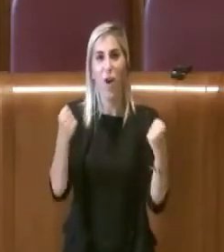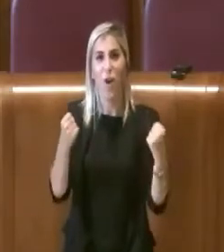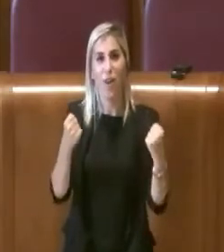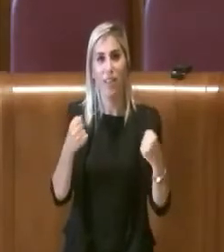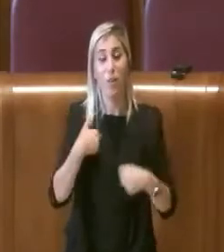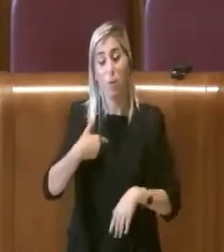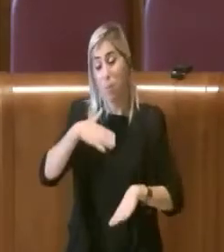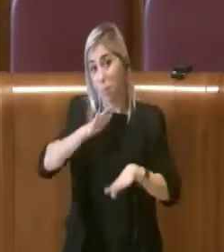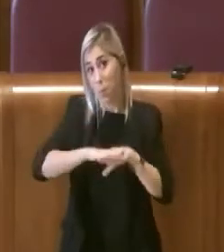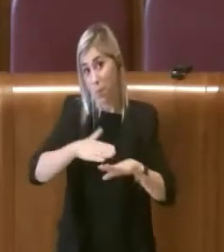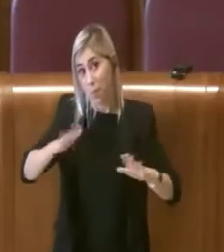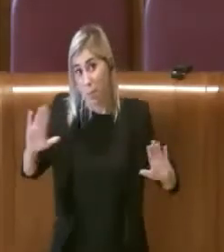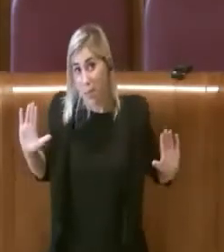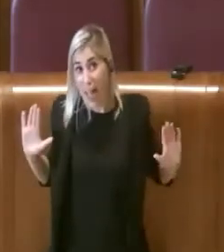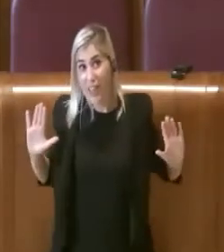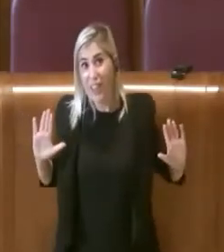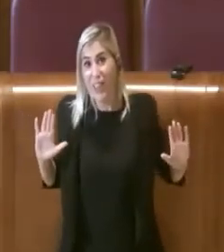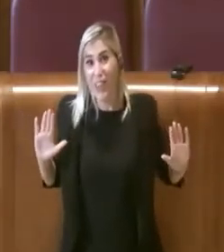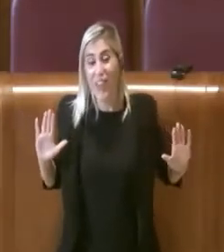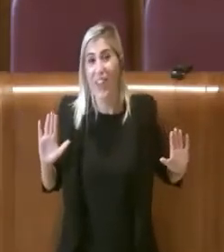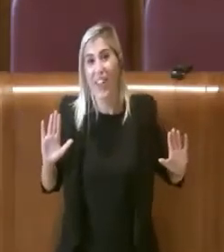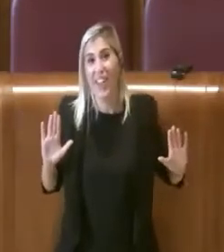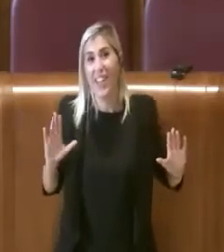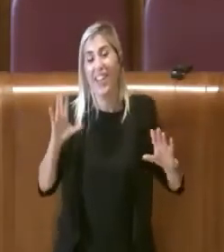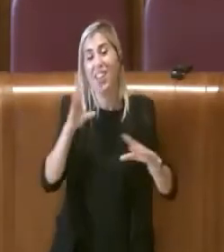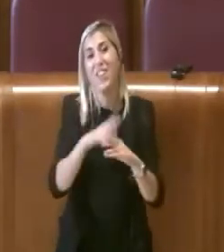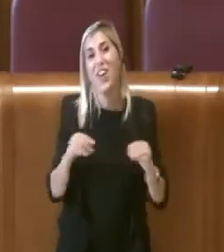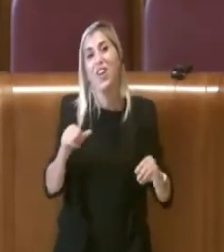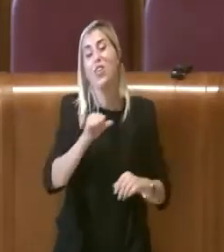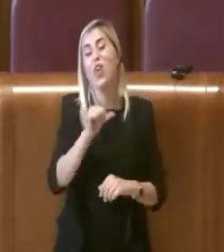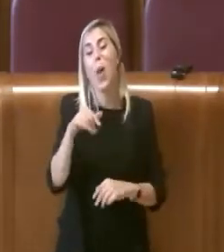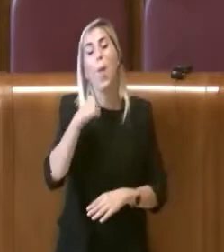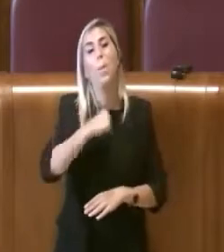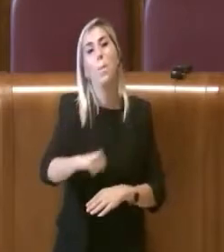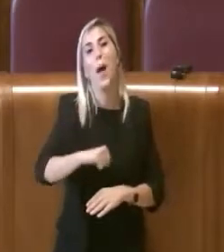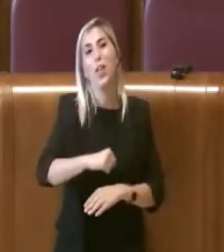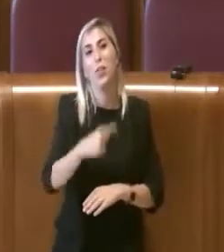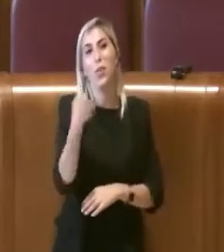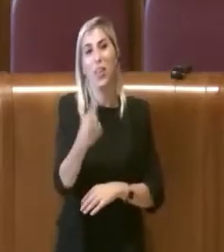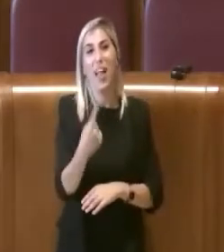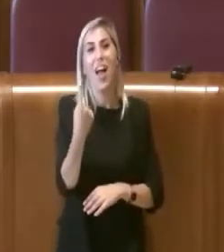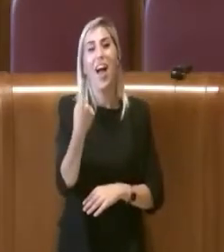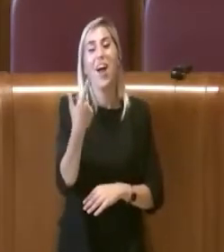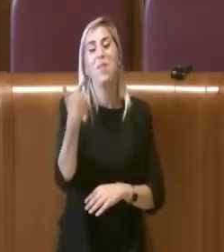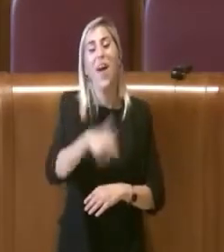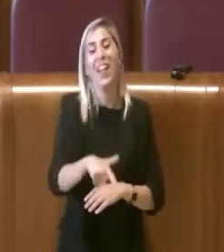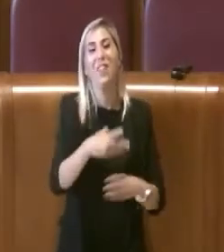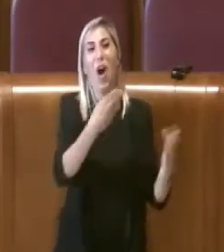Mi permetto di poter fare solo una battuta, visto che i colleghi lo hanno